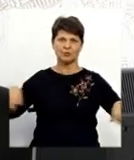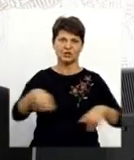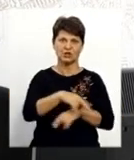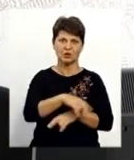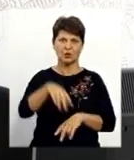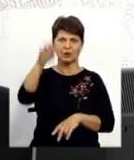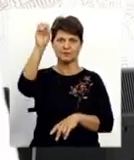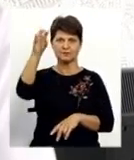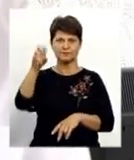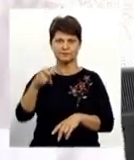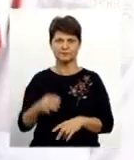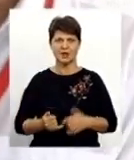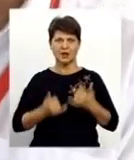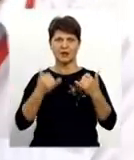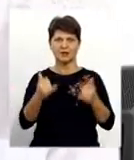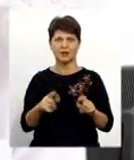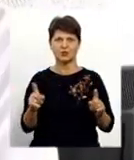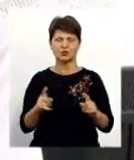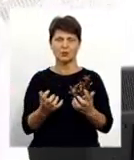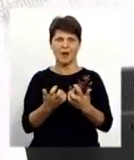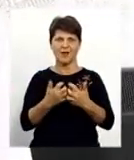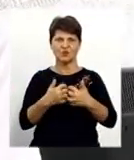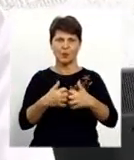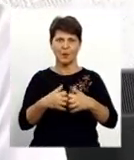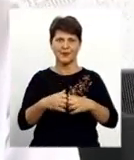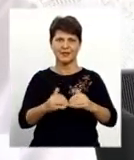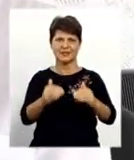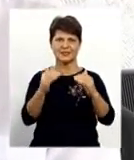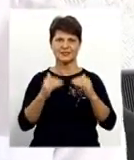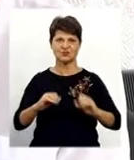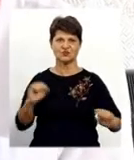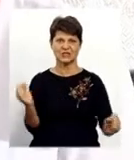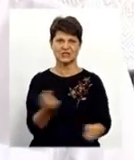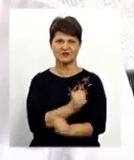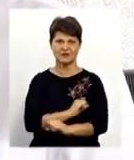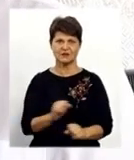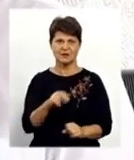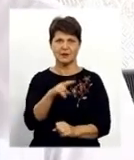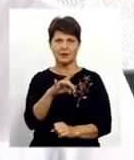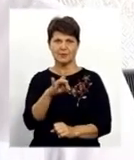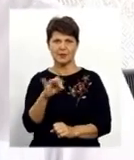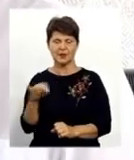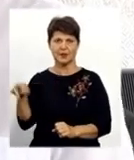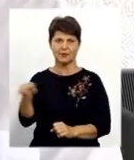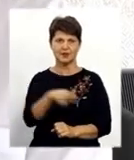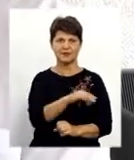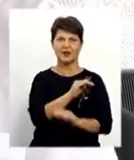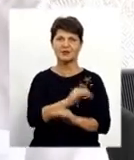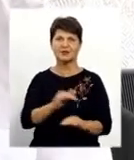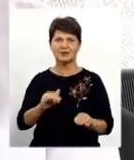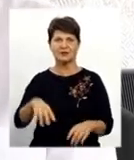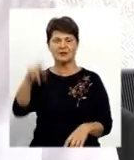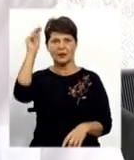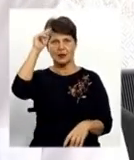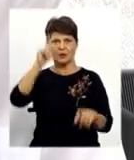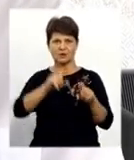для того, щоб автомобілі знижували швидкість при переході. Там ж дідачки в школу там були.